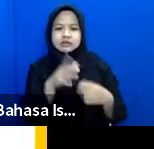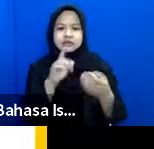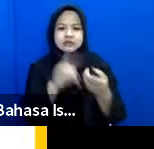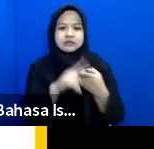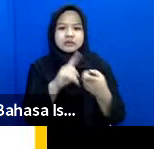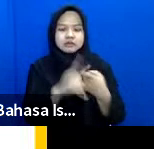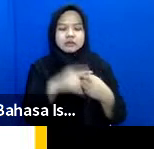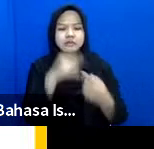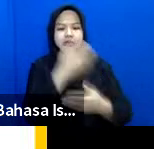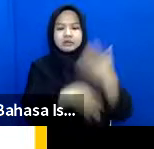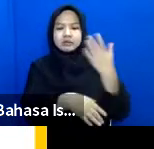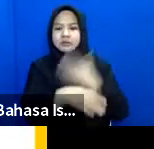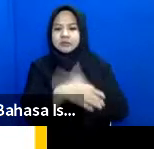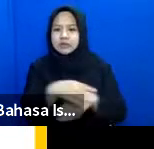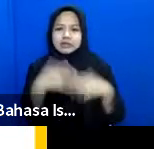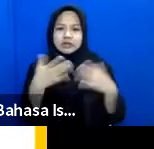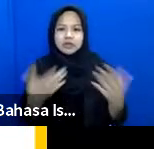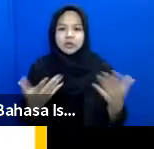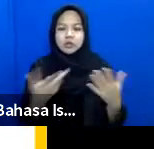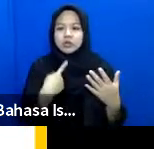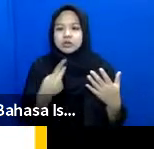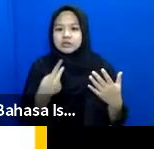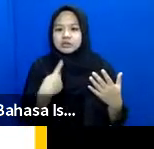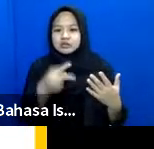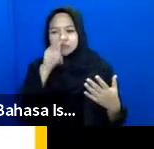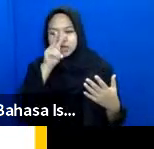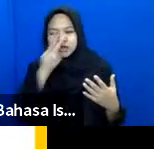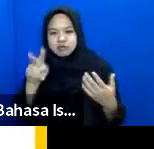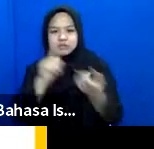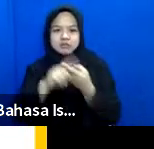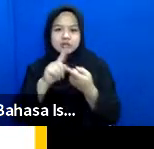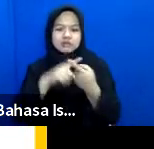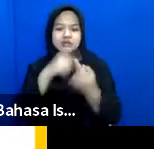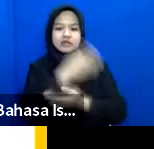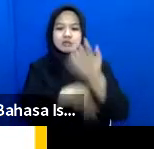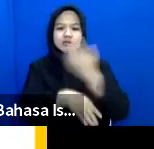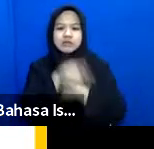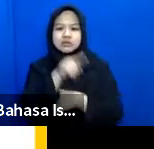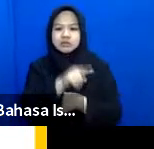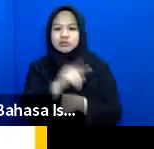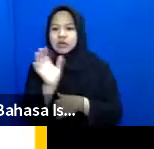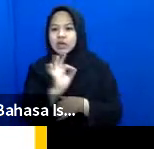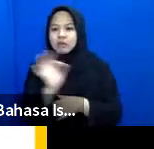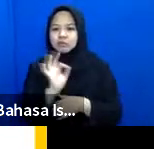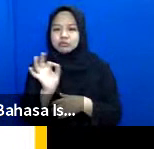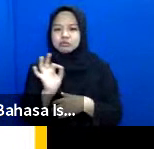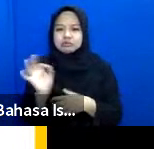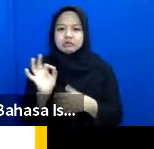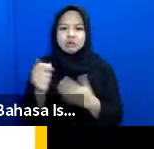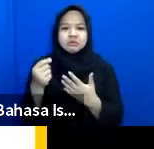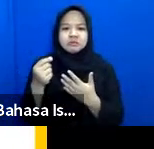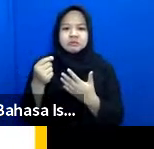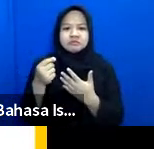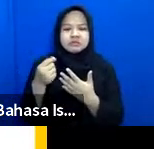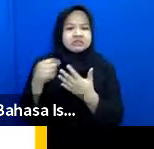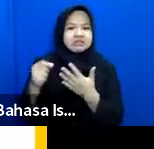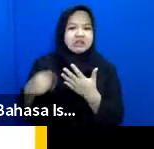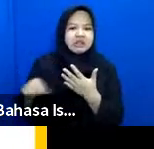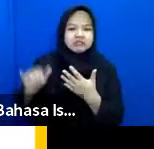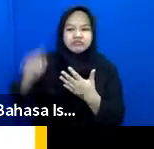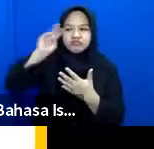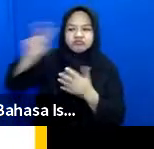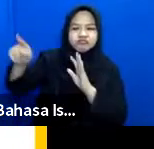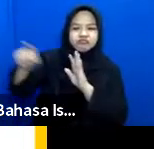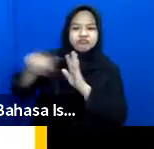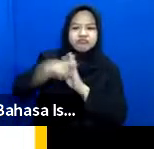-teman disabilitas ataupun kita menganggap bahwa teman-teman disabilitas ini tidak punya nilainya kita menstigma buruk bahwa